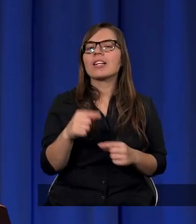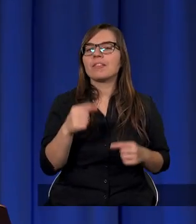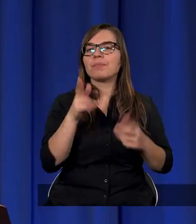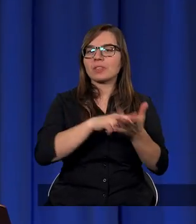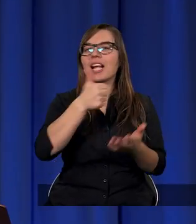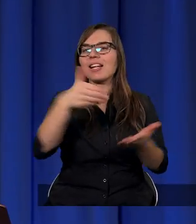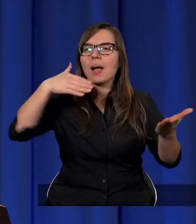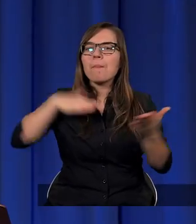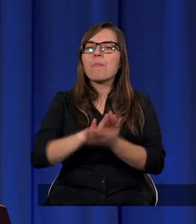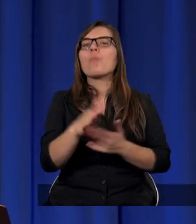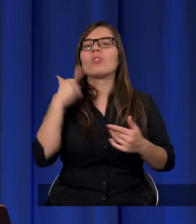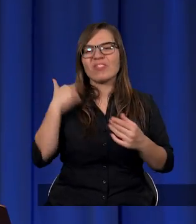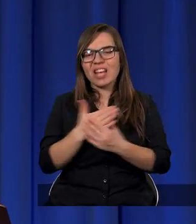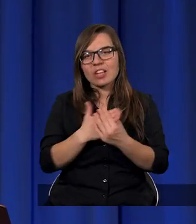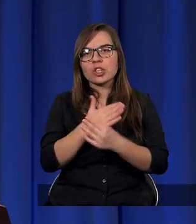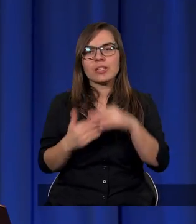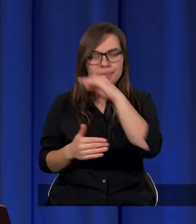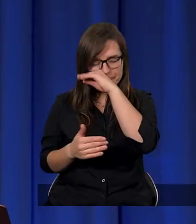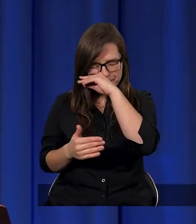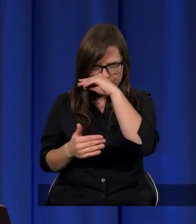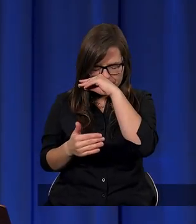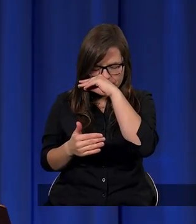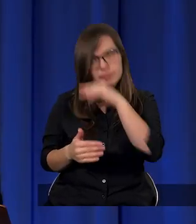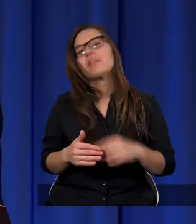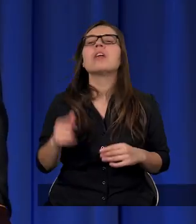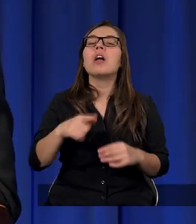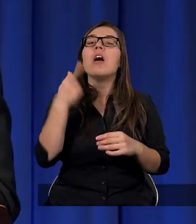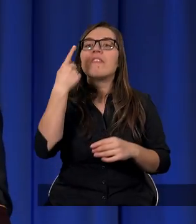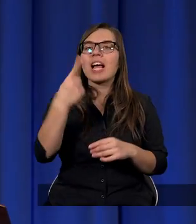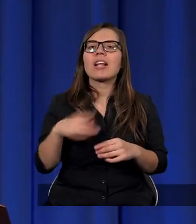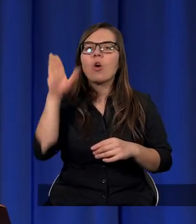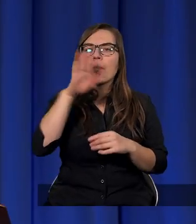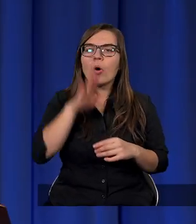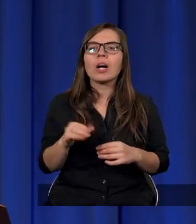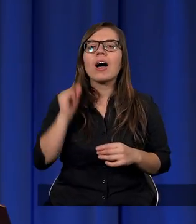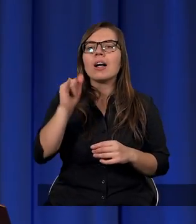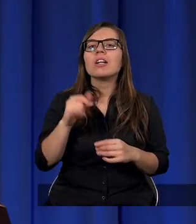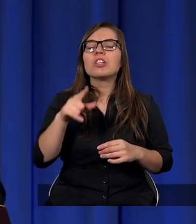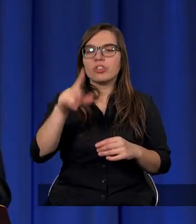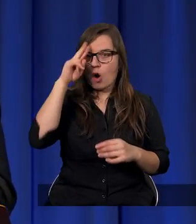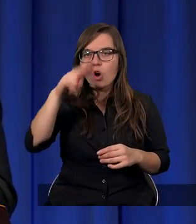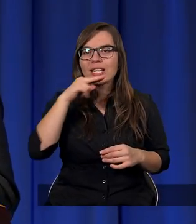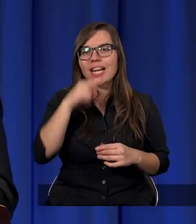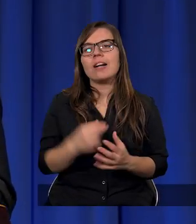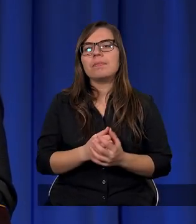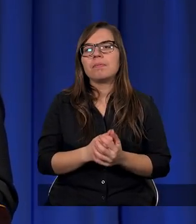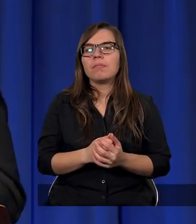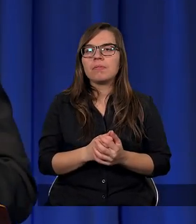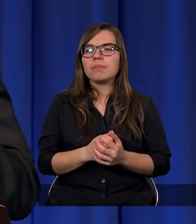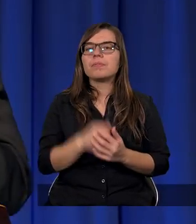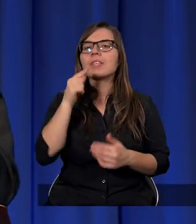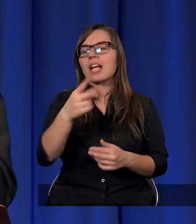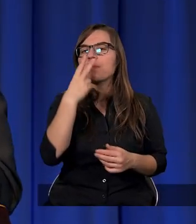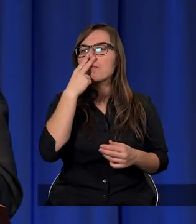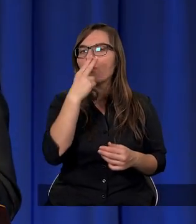samym początku w większości wierzyli inaczej, wierzyli właśnie w tego jednego Boga, w sensie Ojca, to ten